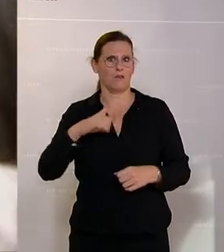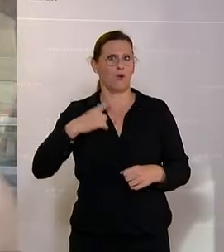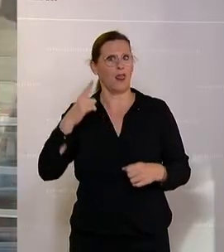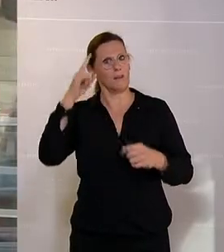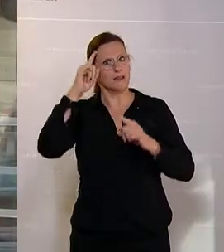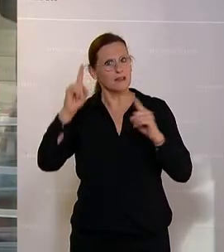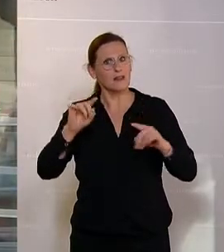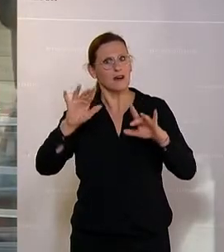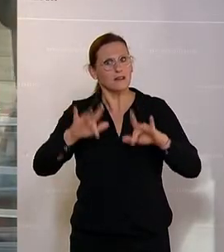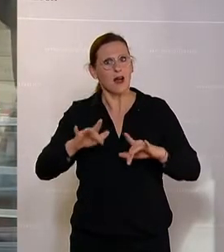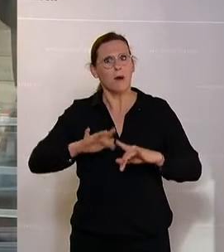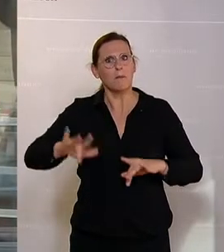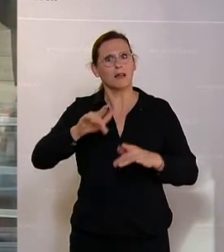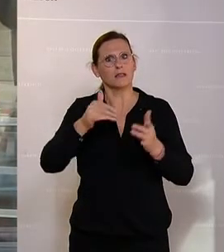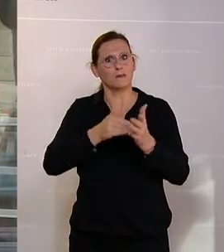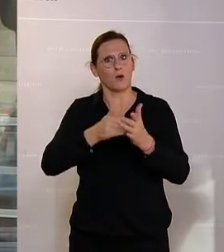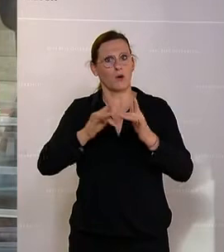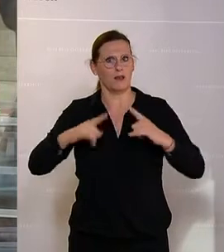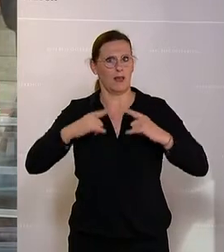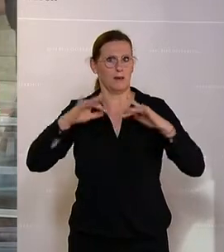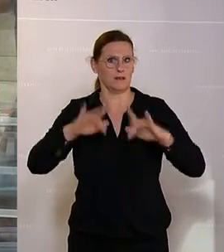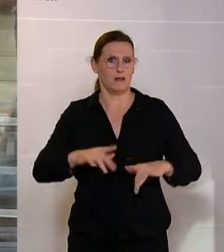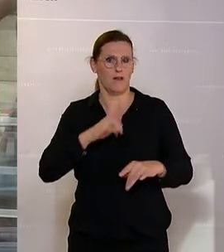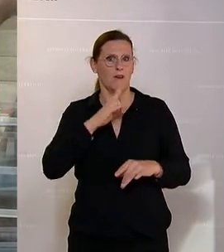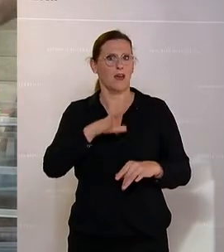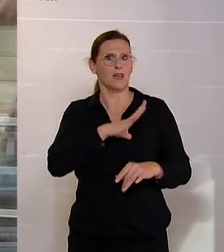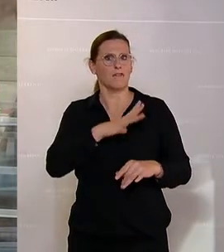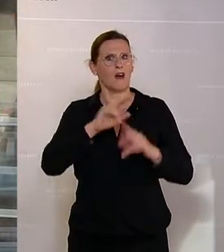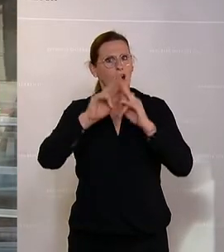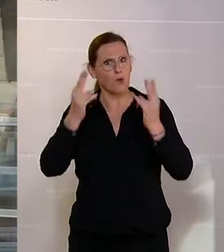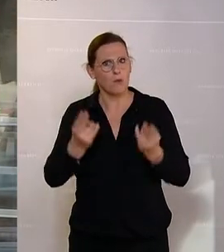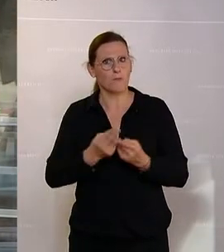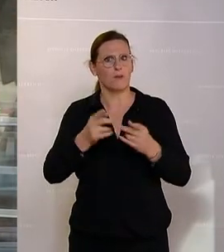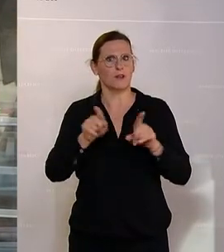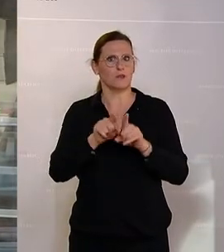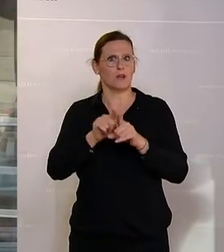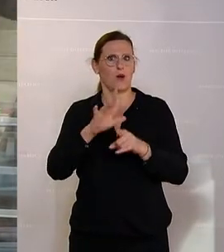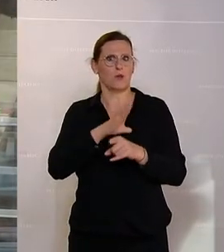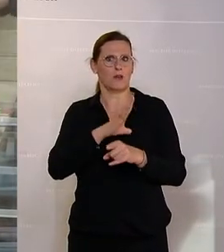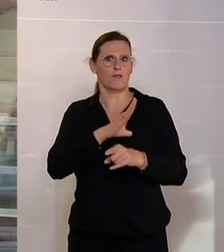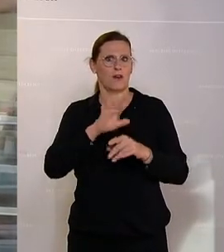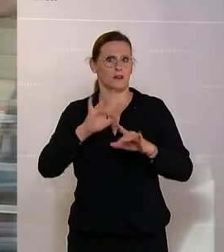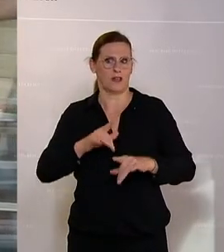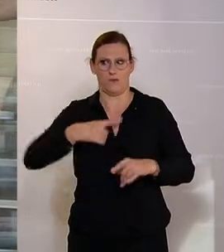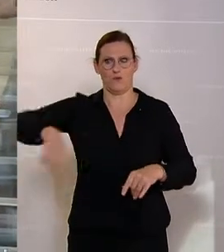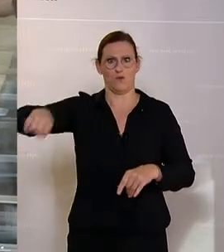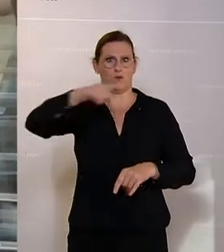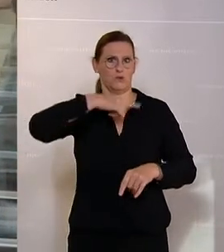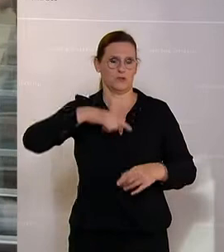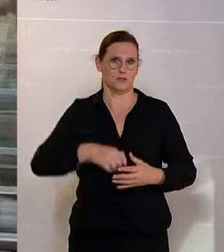diesen Platz zum Leben brauchen. Es ist eine echte Gefahr für unsere Umwelt und letzten Endes auch für uns alle.